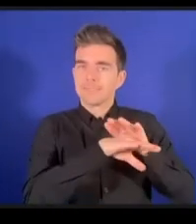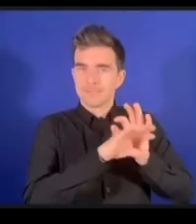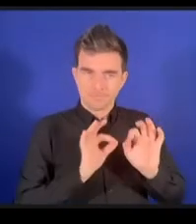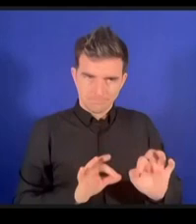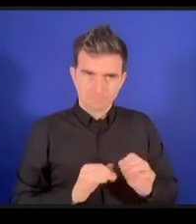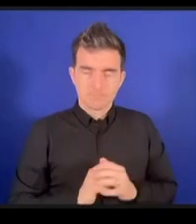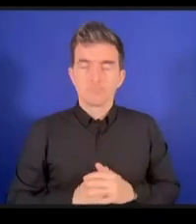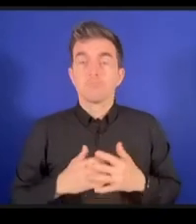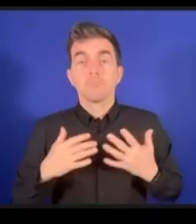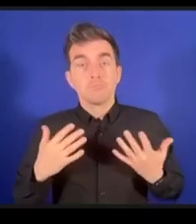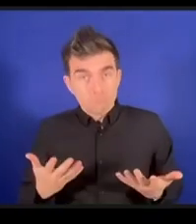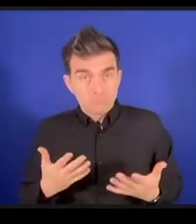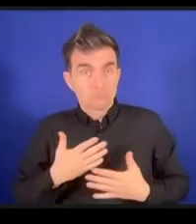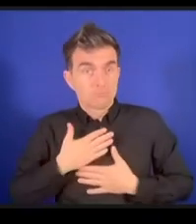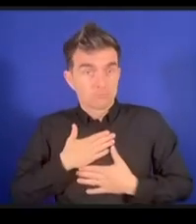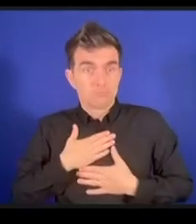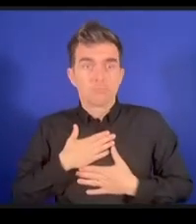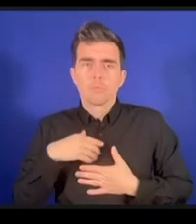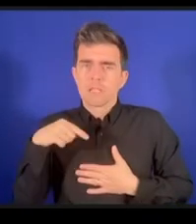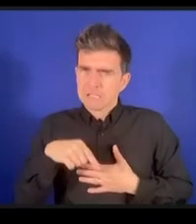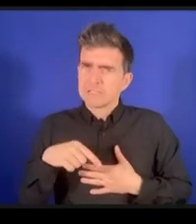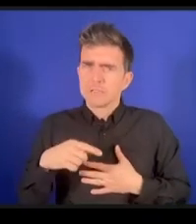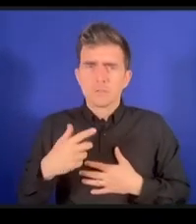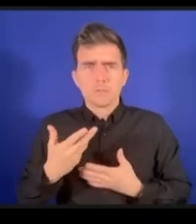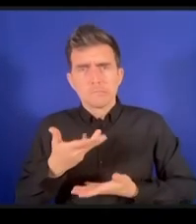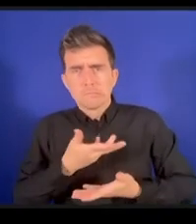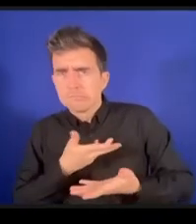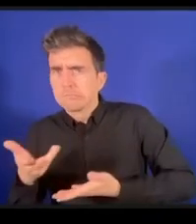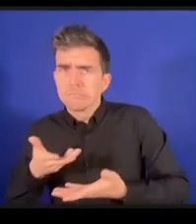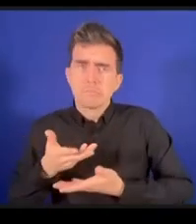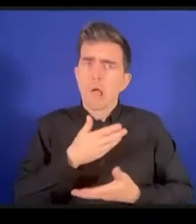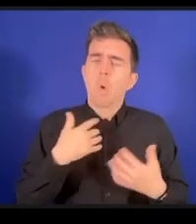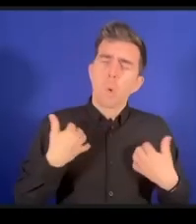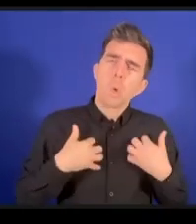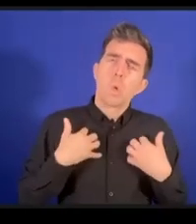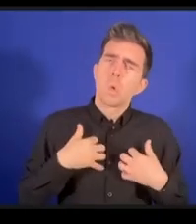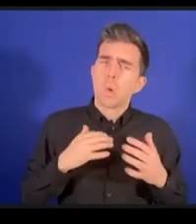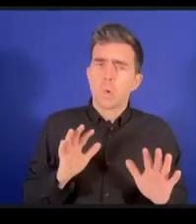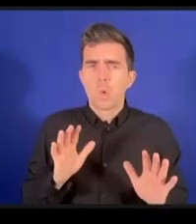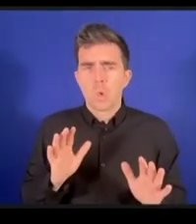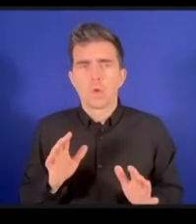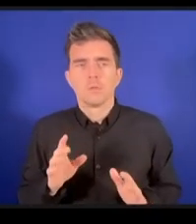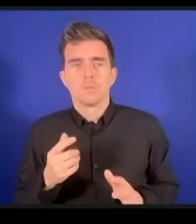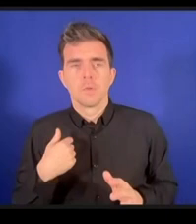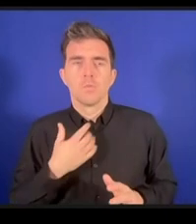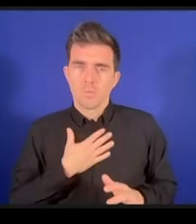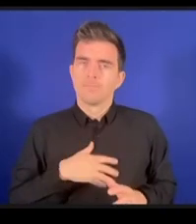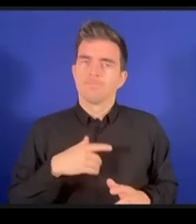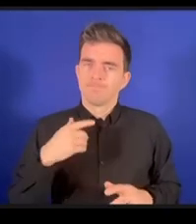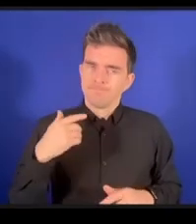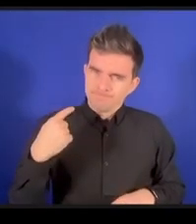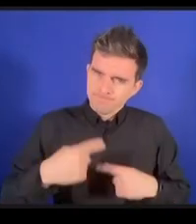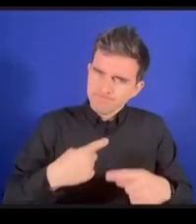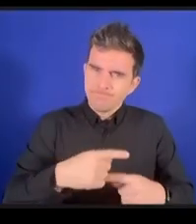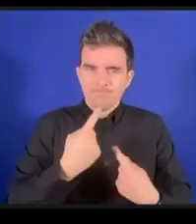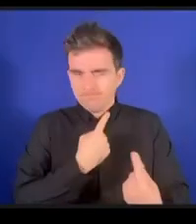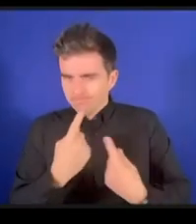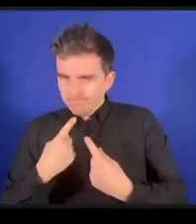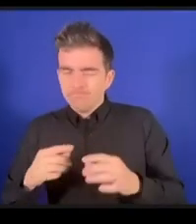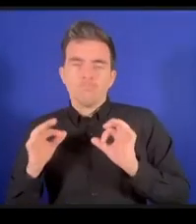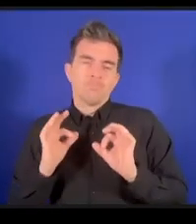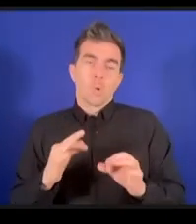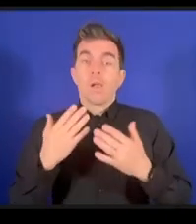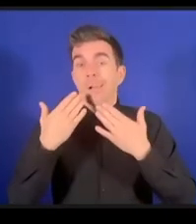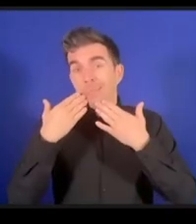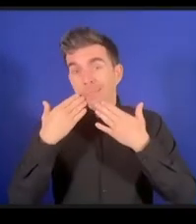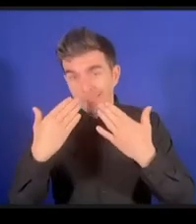ありますこれ非常に興味深い話題でありますテーマでありますので非常に重要な点を指